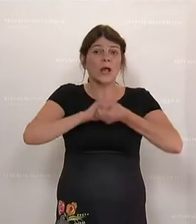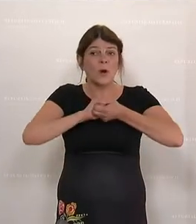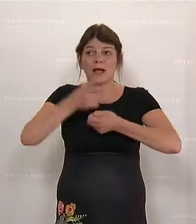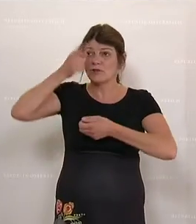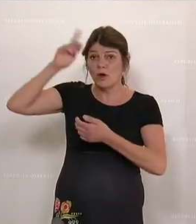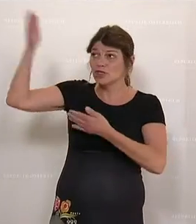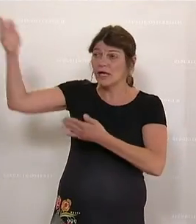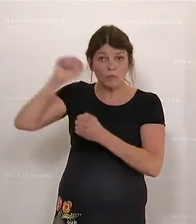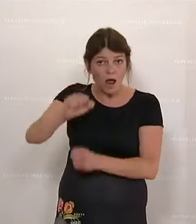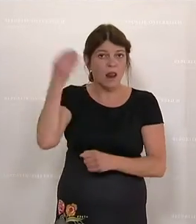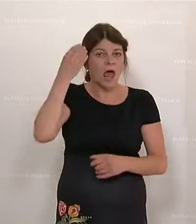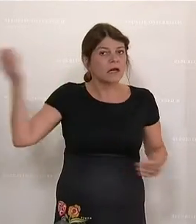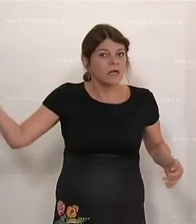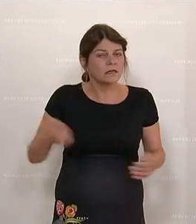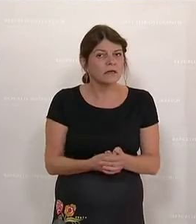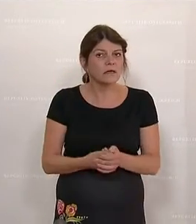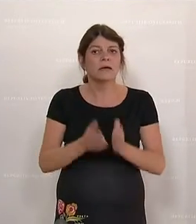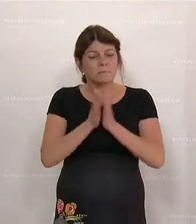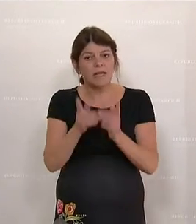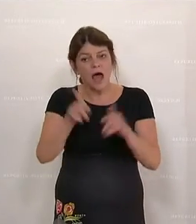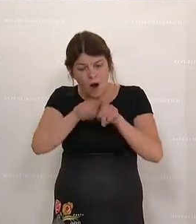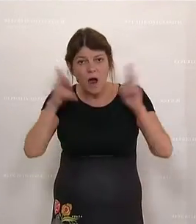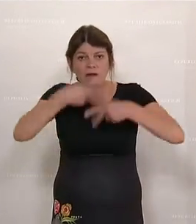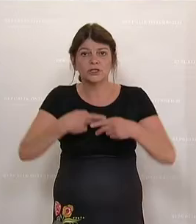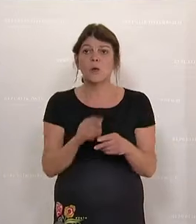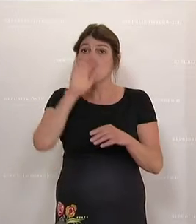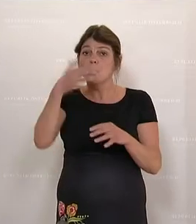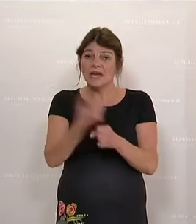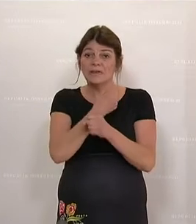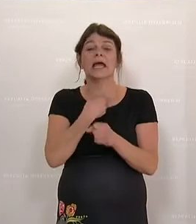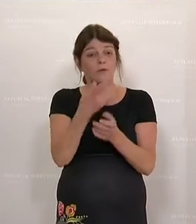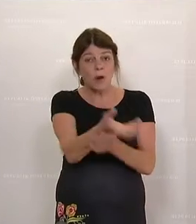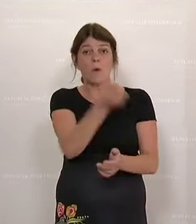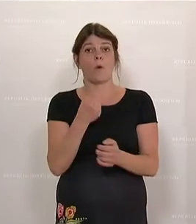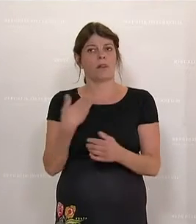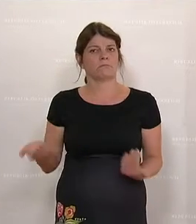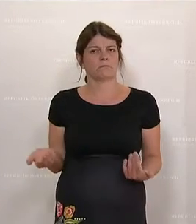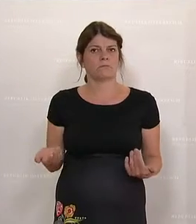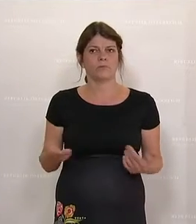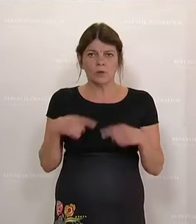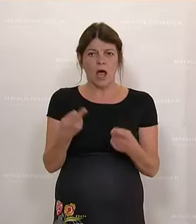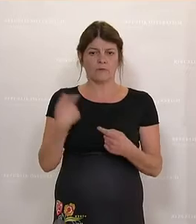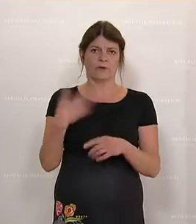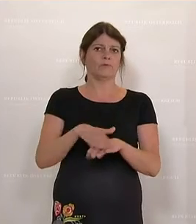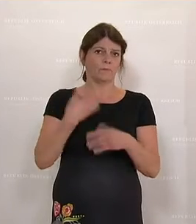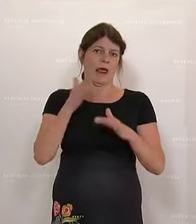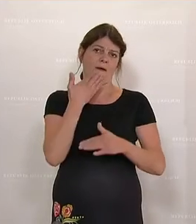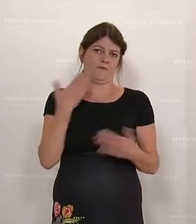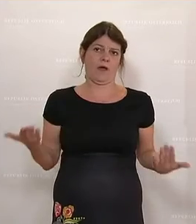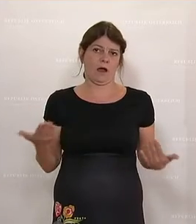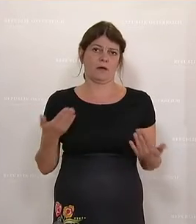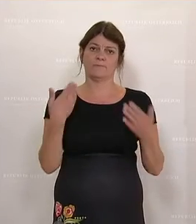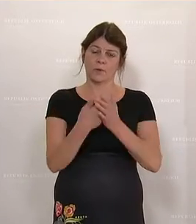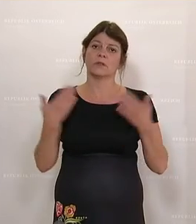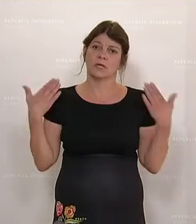Deutschland lernen. Stimmen Sie zu, dass wir die Übergewinne abschöpfen und schon tun wir uns einiges leichter. In diesem